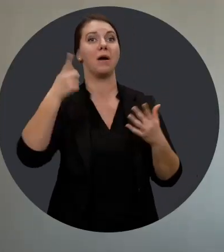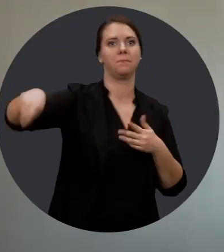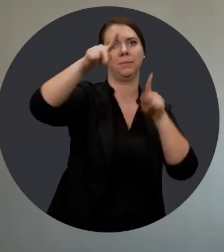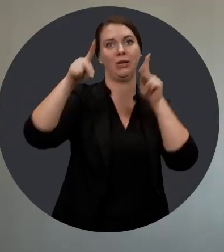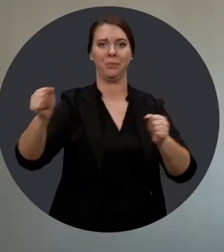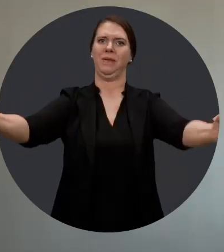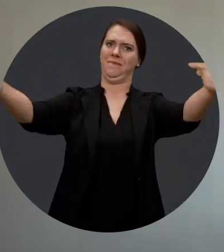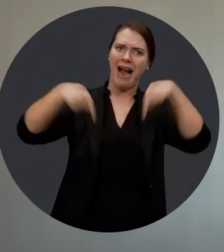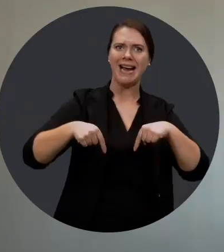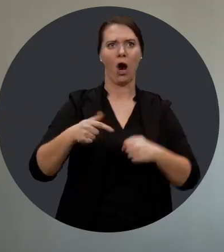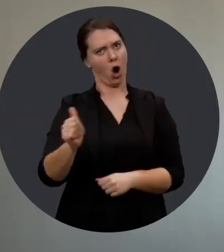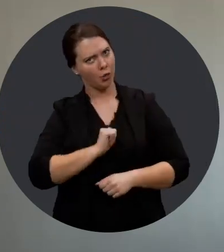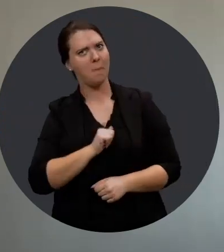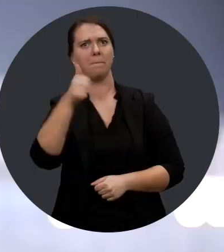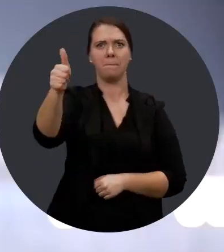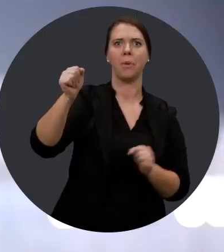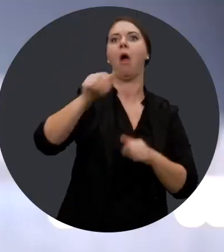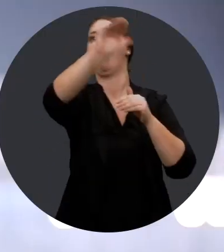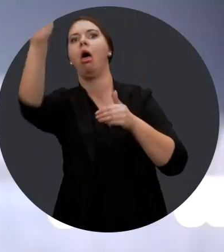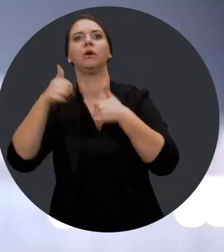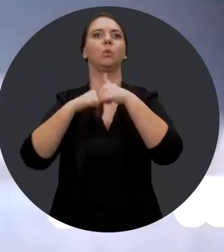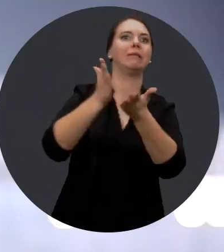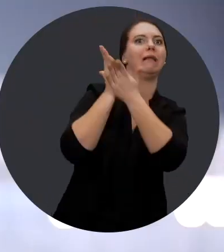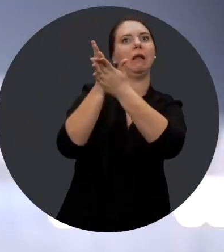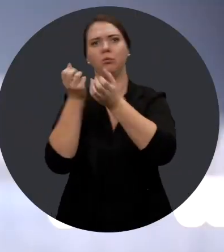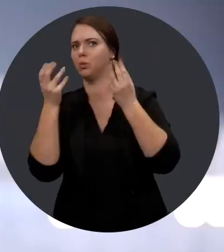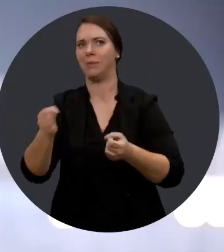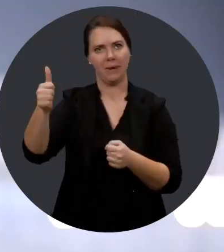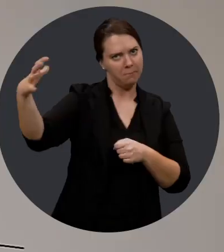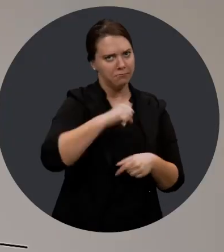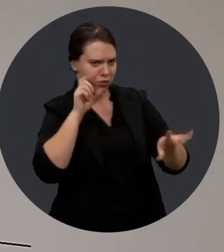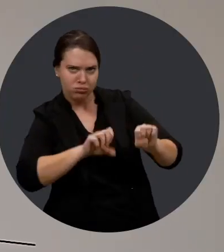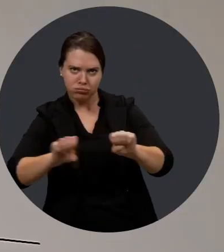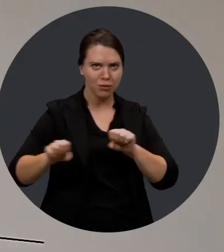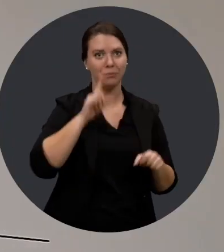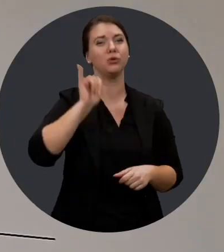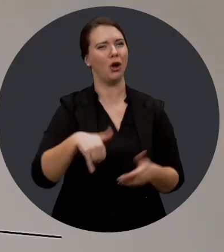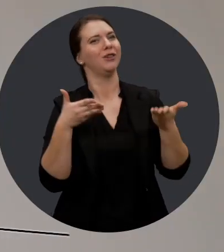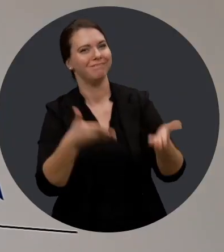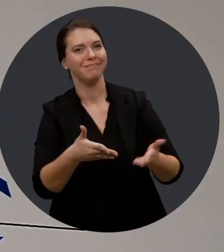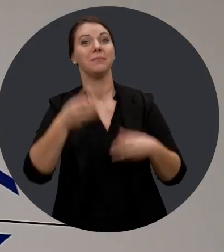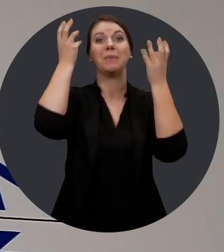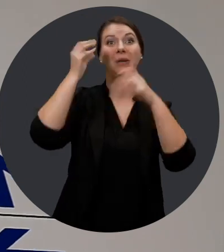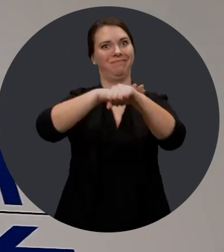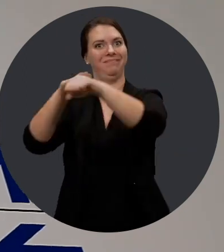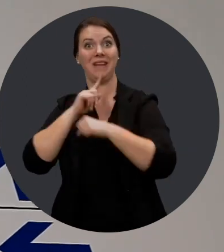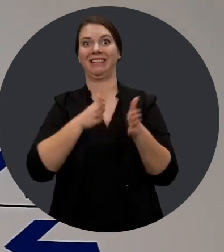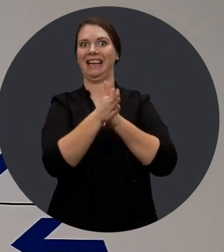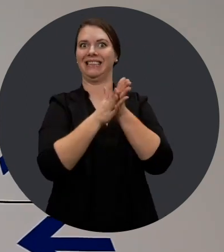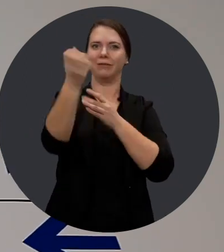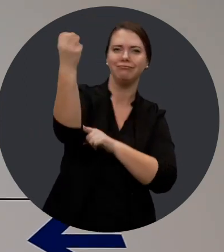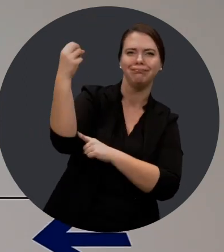oubliées. L'idée, c'est que la personne puisse venir ici de façon autonome, de ne pas avoir à demander de l'aide continuellement, de pouvoir se repérer facilement. C'est pour ça que la